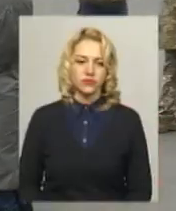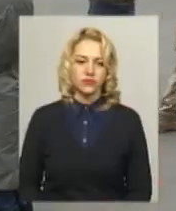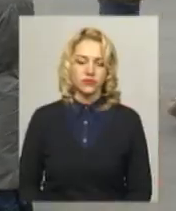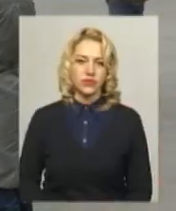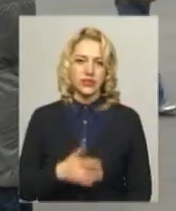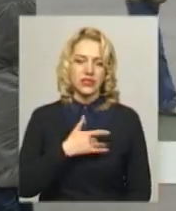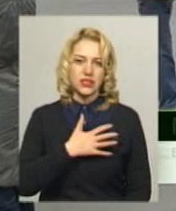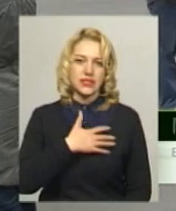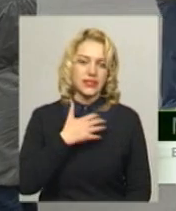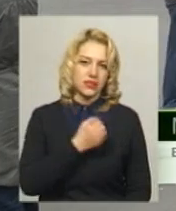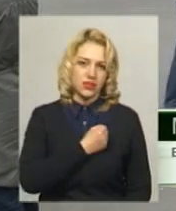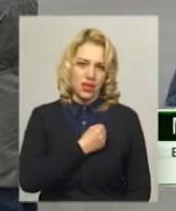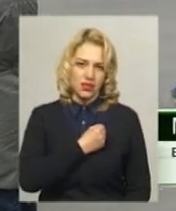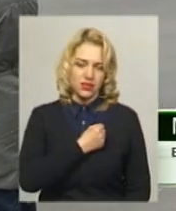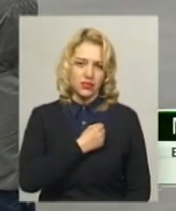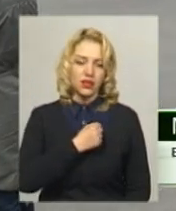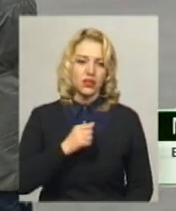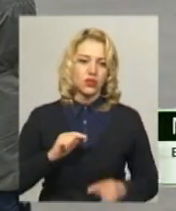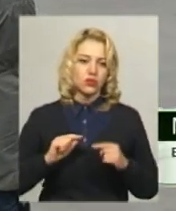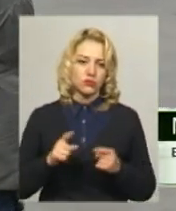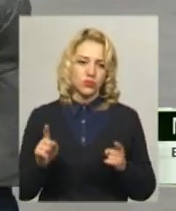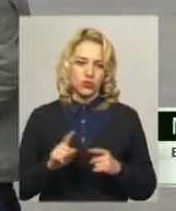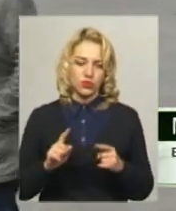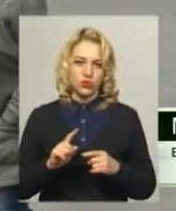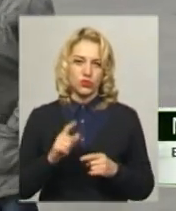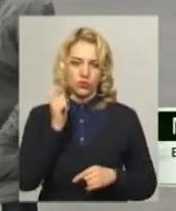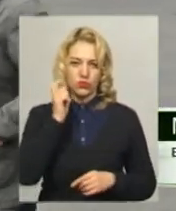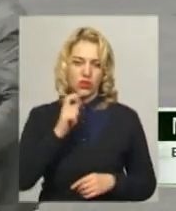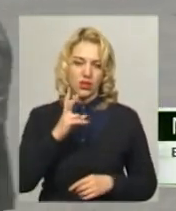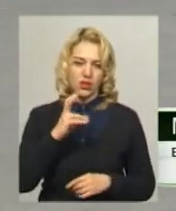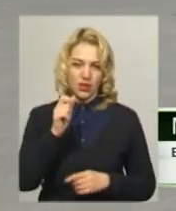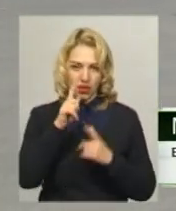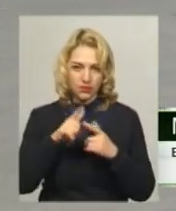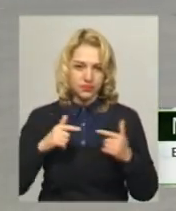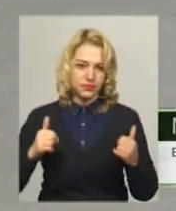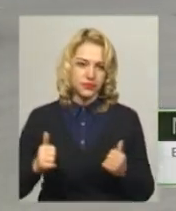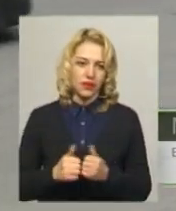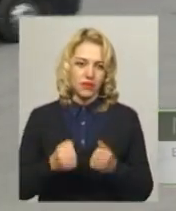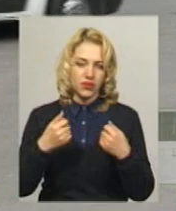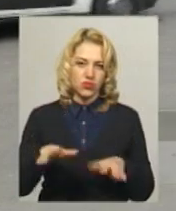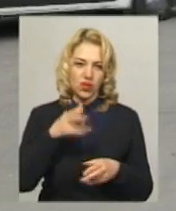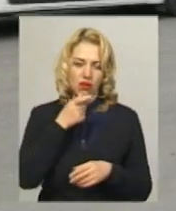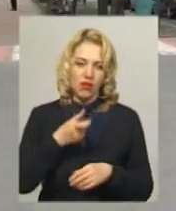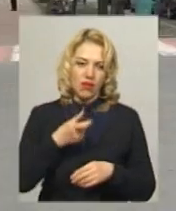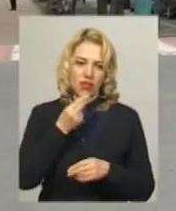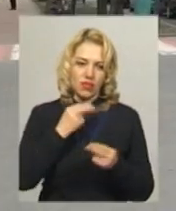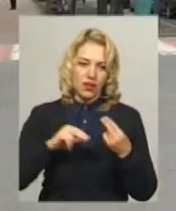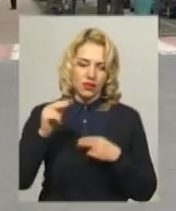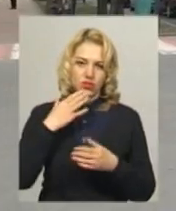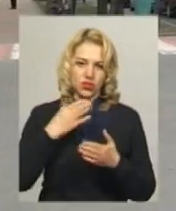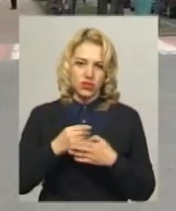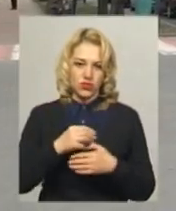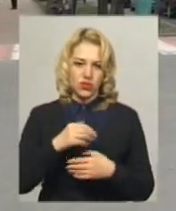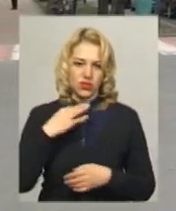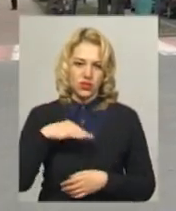Серце стискається, тому що Україна втрачає найкращих своїх синів. Не